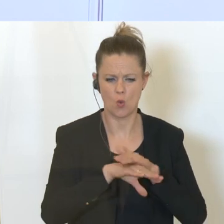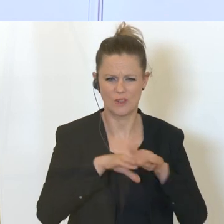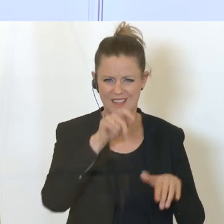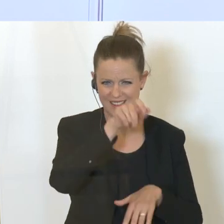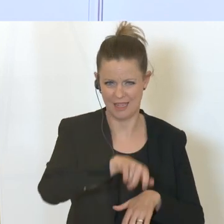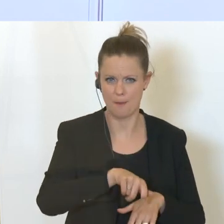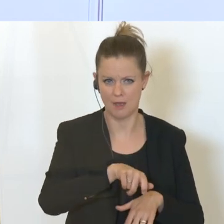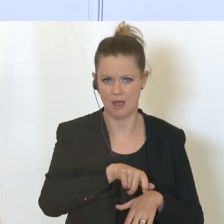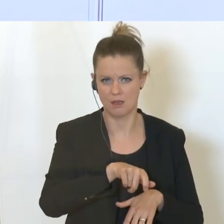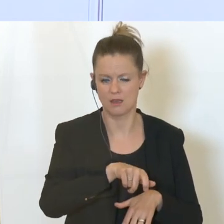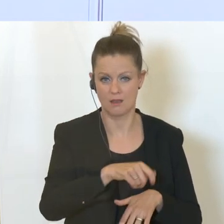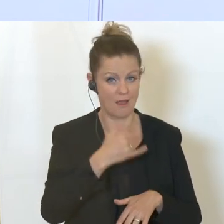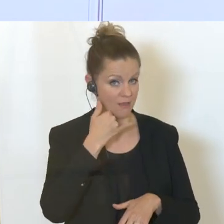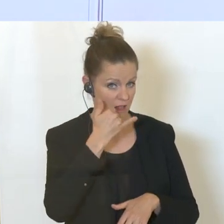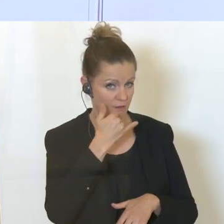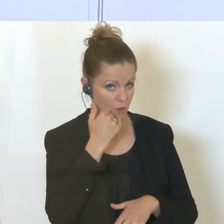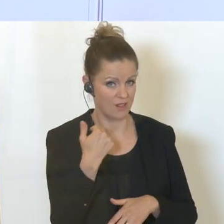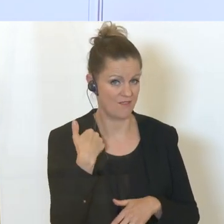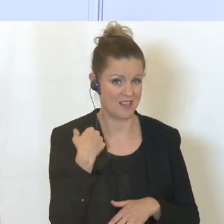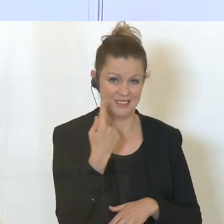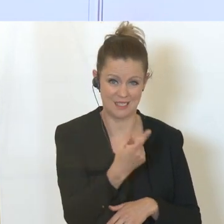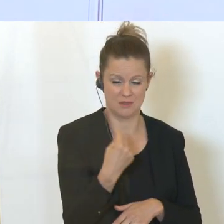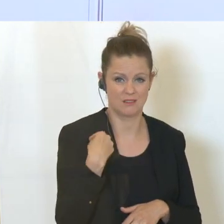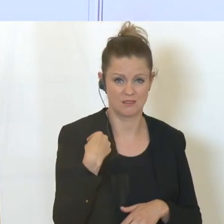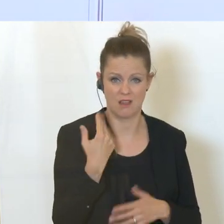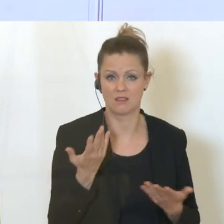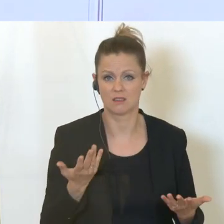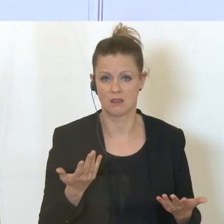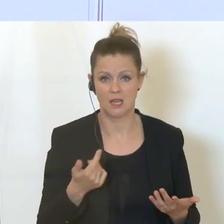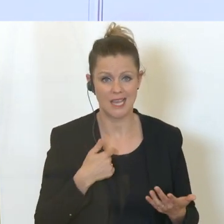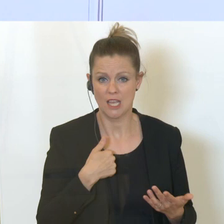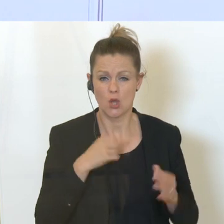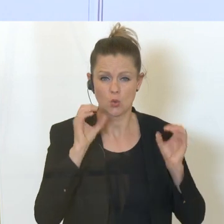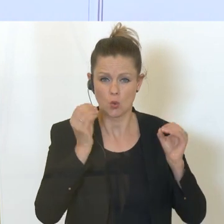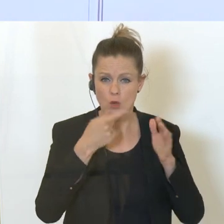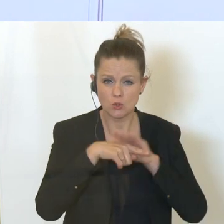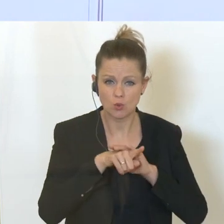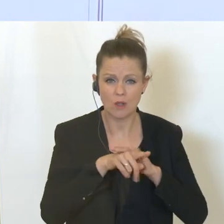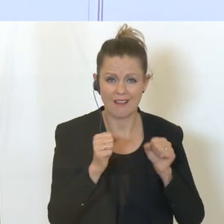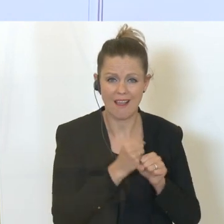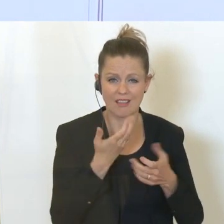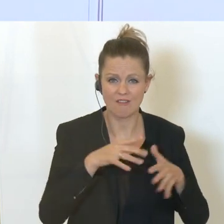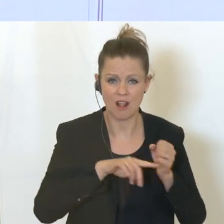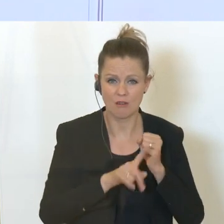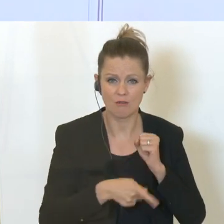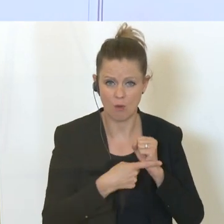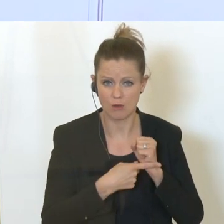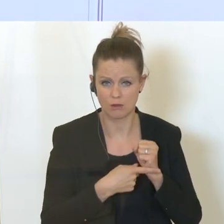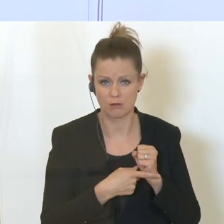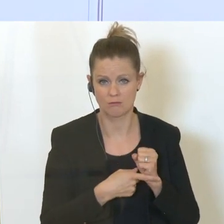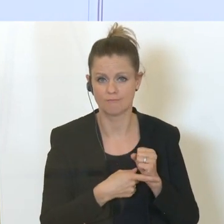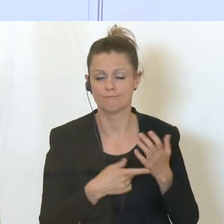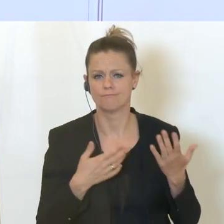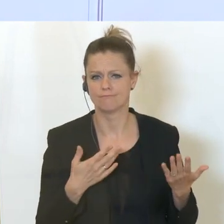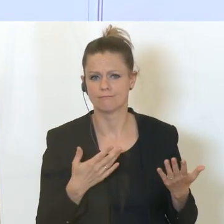telefoniert auch, der gesagt hat, ja, ich habe ja keinen Zugang zum Härtefallfonds. Das war so in